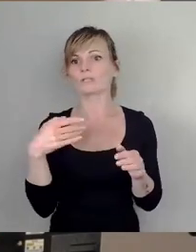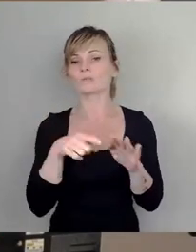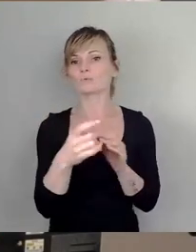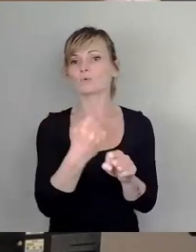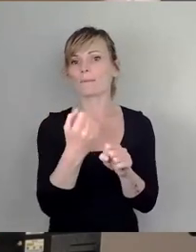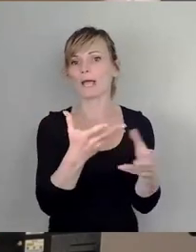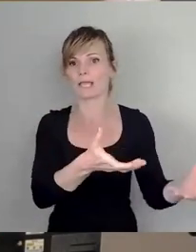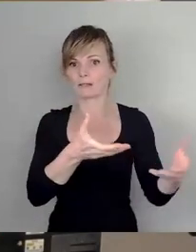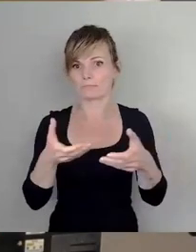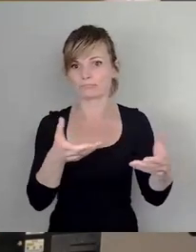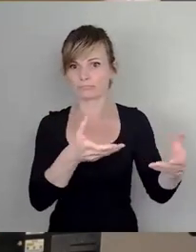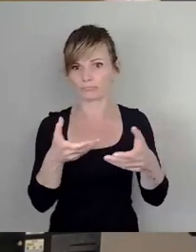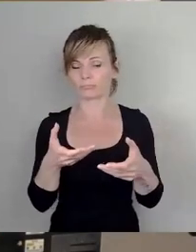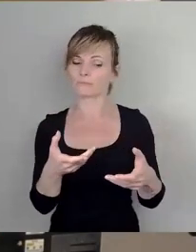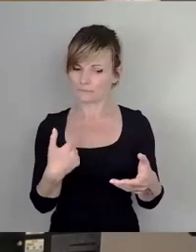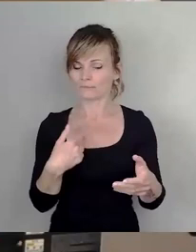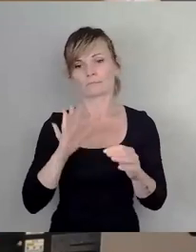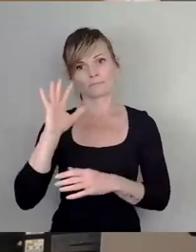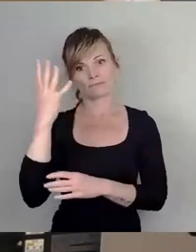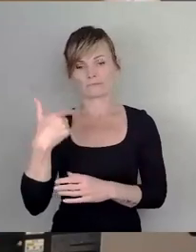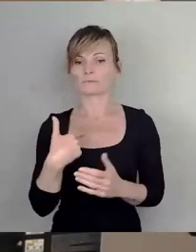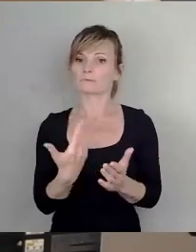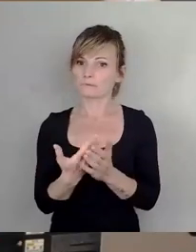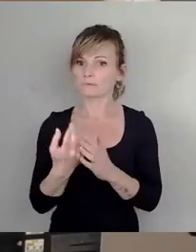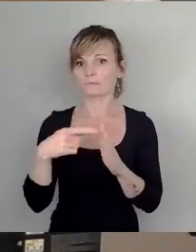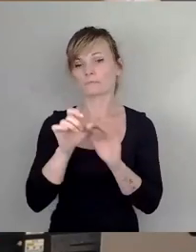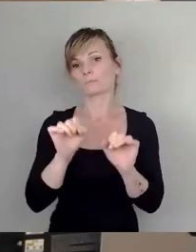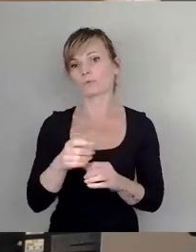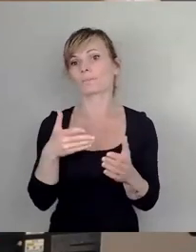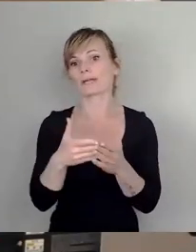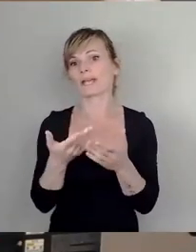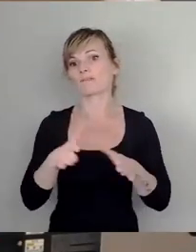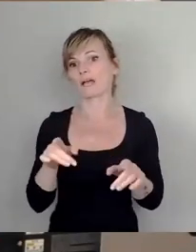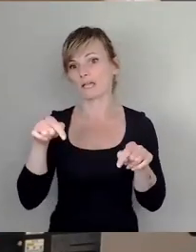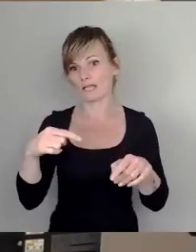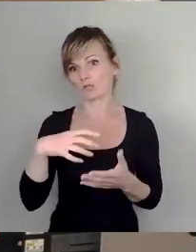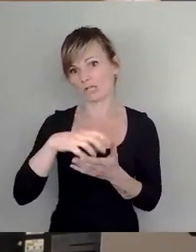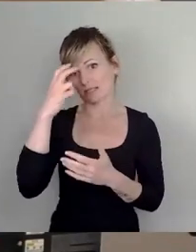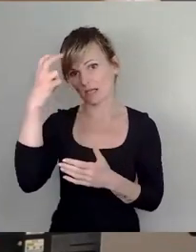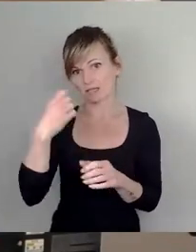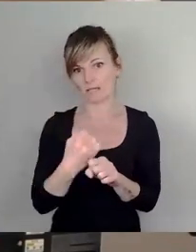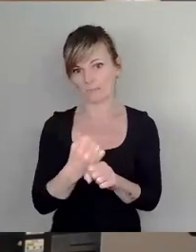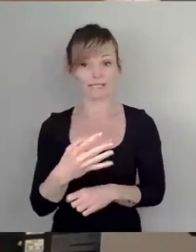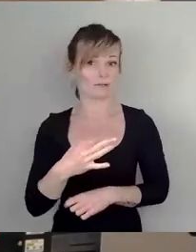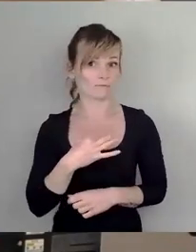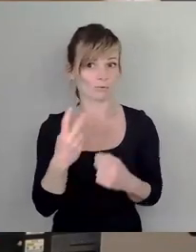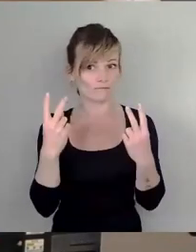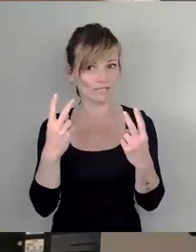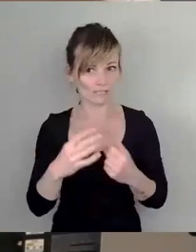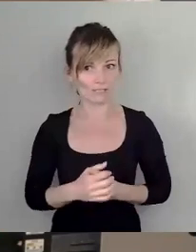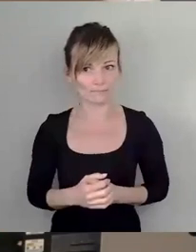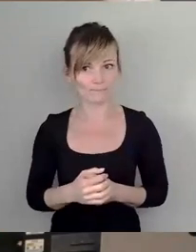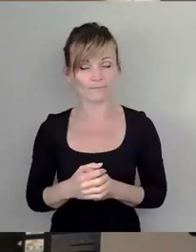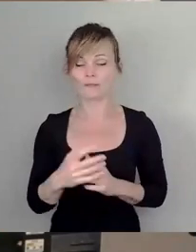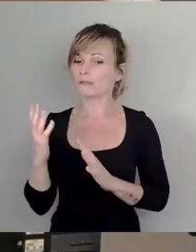dadurch auch für mich möglich, sage ich mal, barrierefrei in diesem Stadtrat zu arbeiten. Das fand ich für mich auch sehr wichtig. Diese zehn Jahre, wie